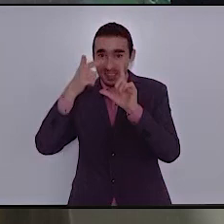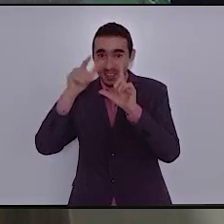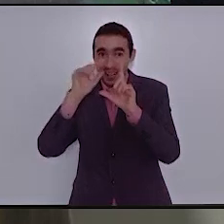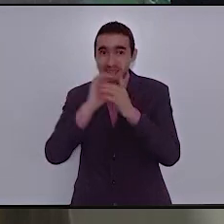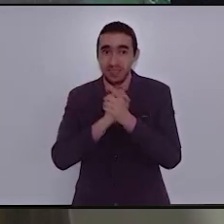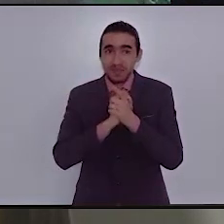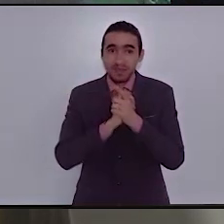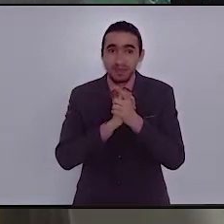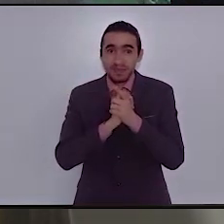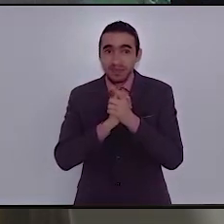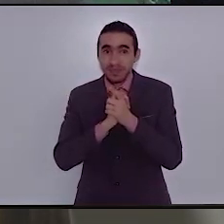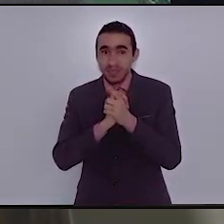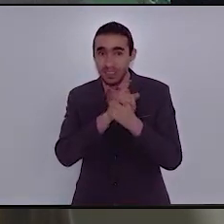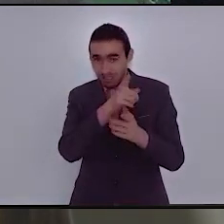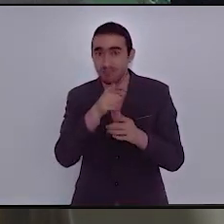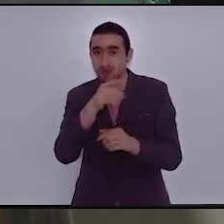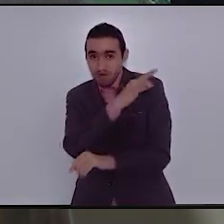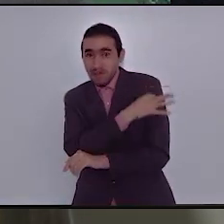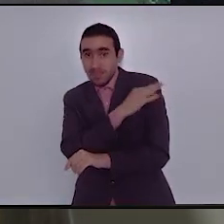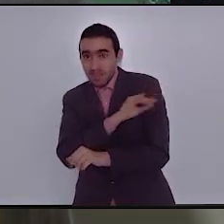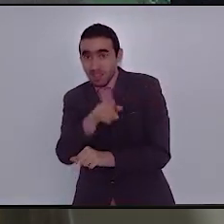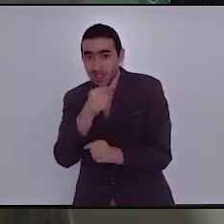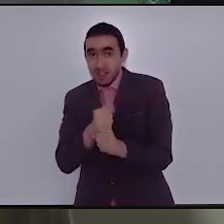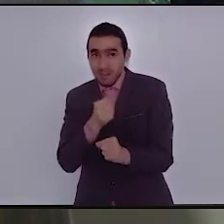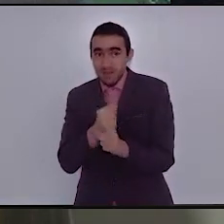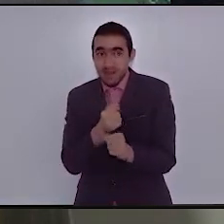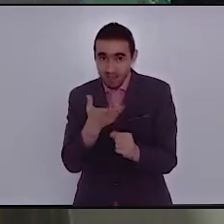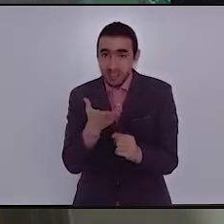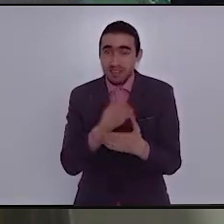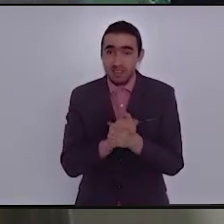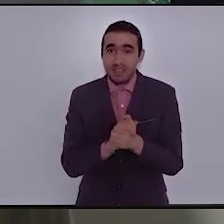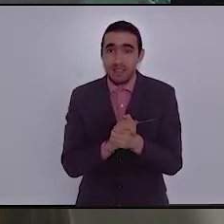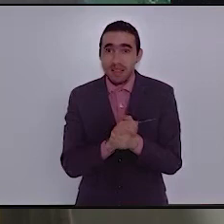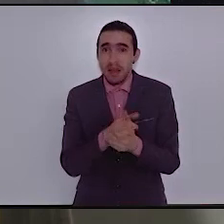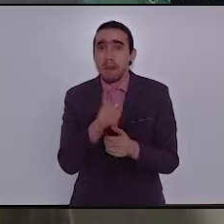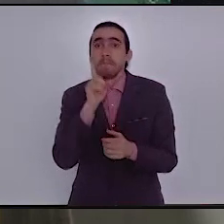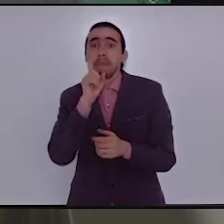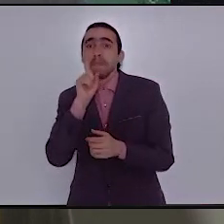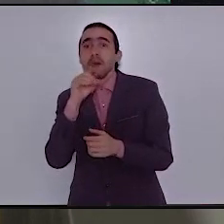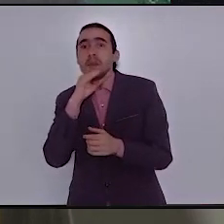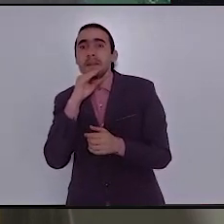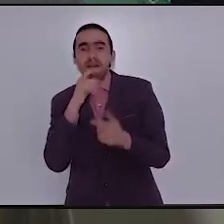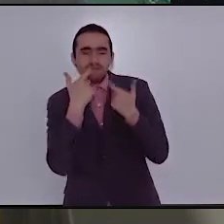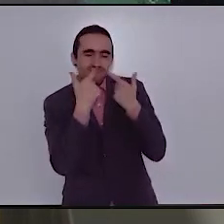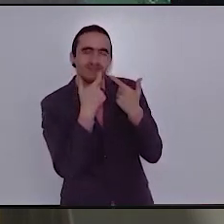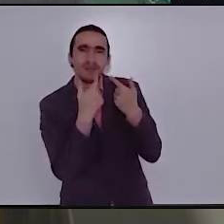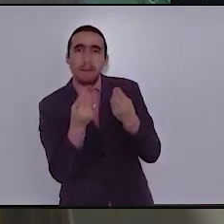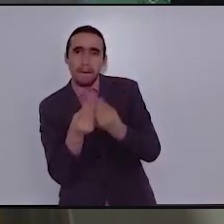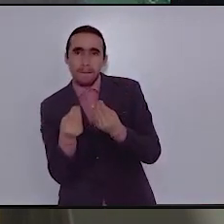قوموا بتجربة هذه التجربة مع أمهاتكم في البيت